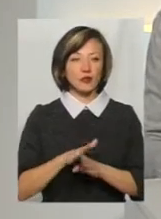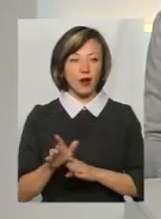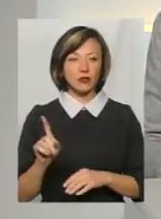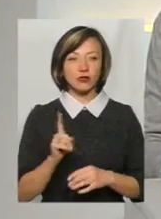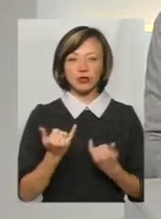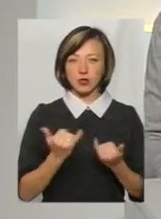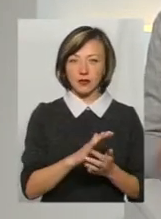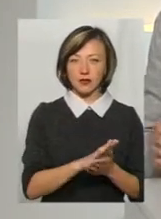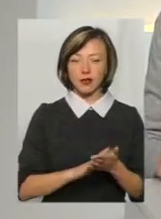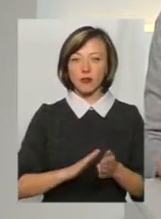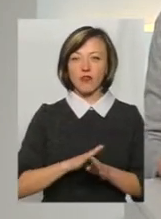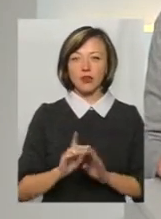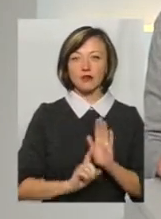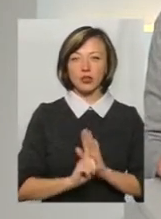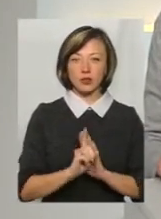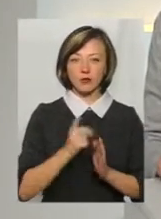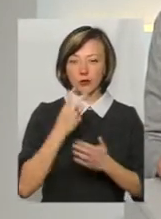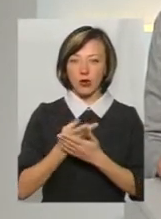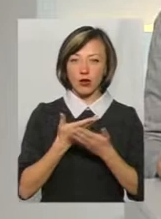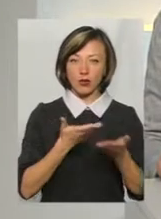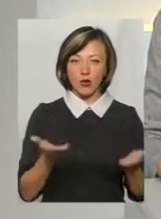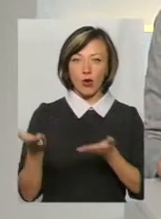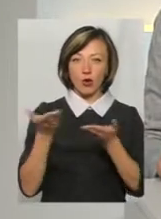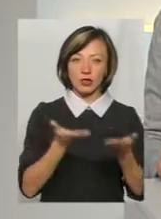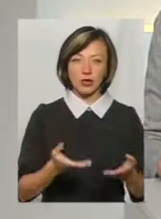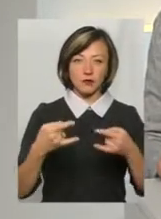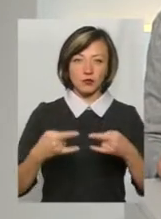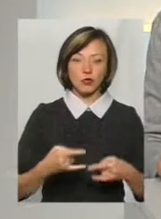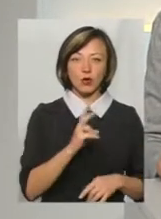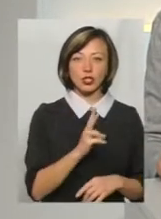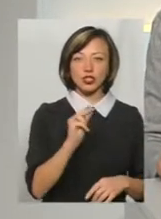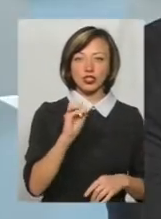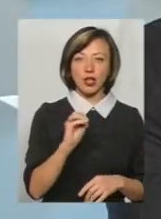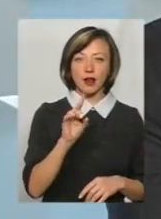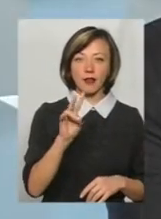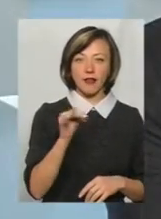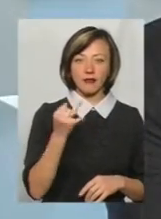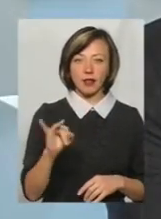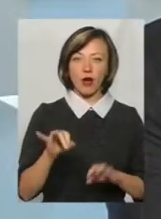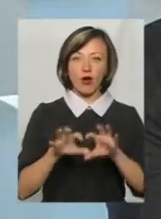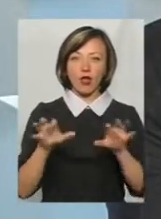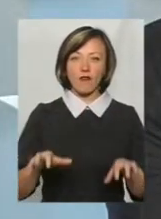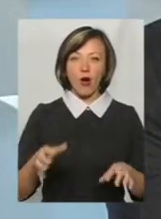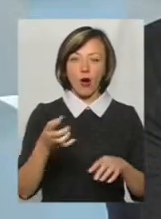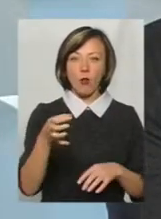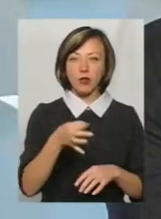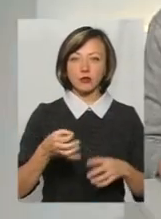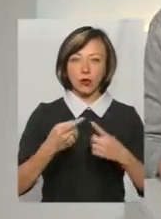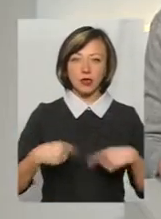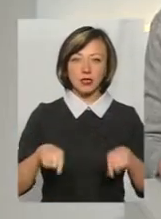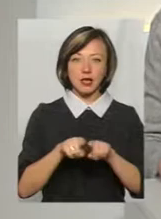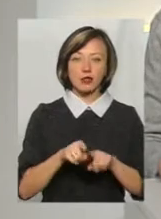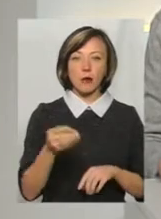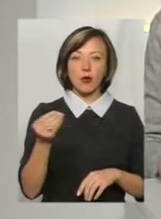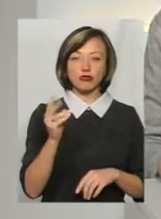що відбувається. Ну і для початку я представлю наших гостей у студії. Отже, Константин Чернелевський, голова обласної організації блоку Петра Порошенка «Солідарність»,